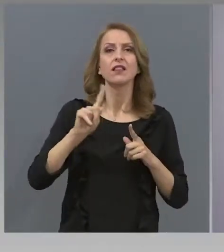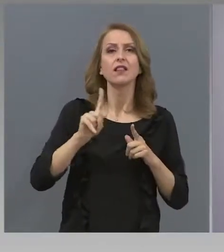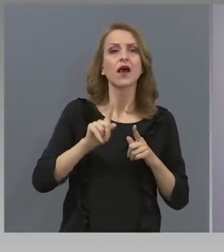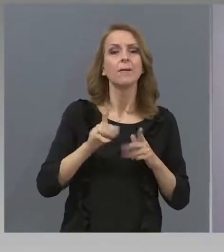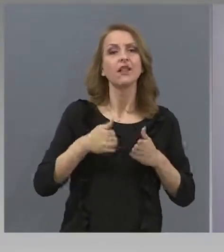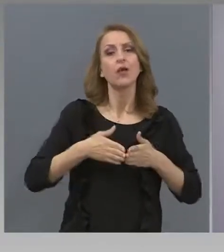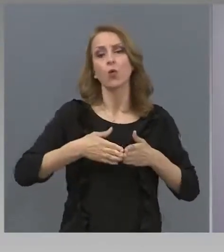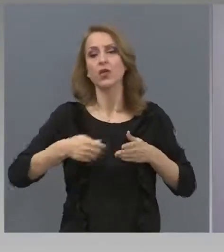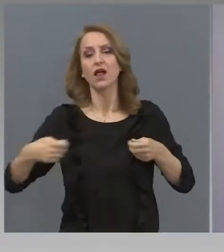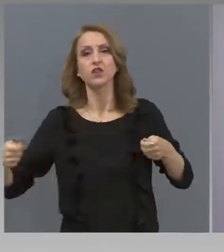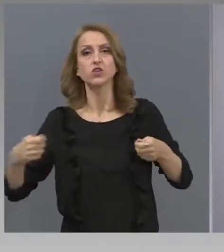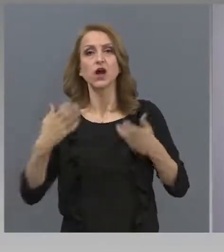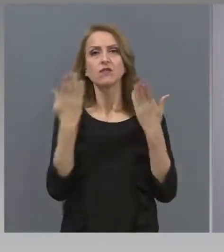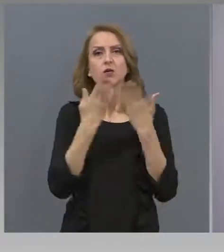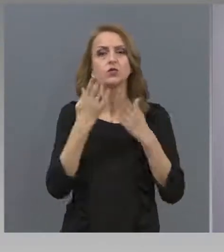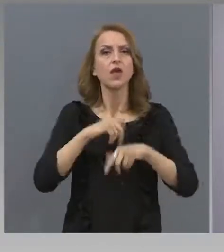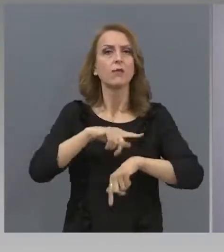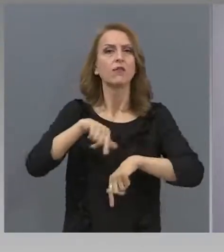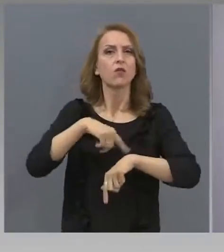нито един от класовете.